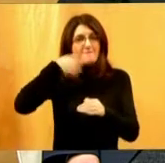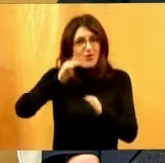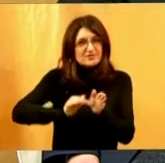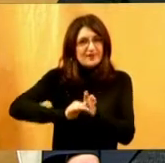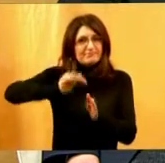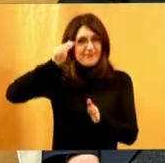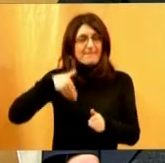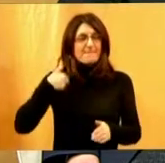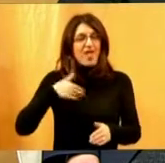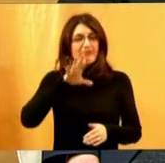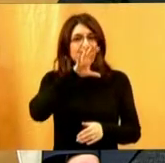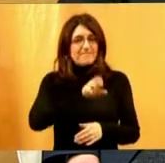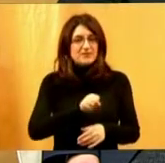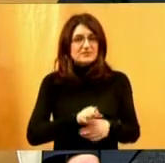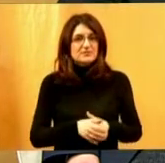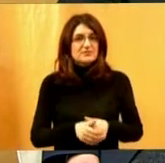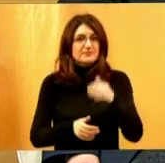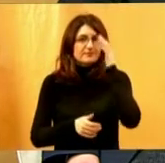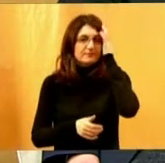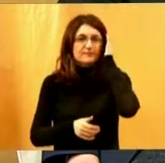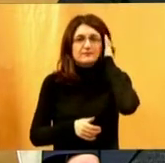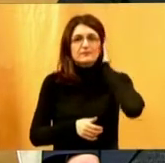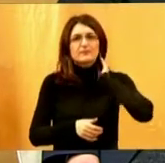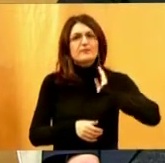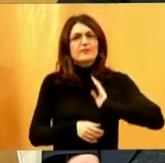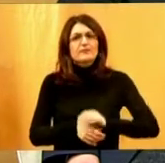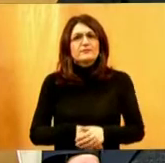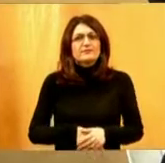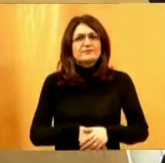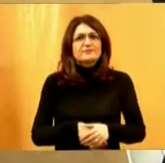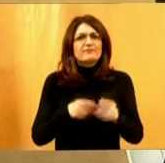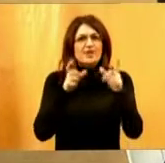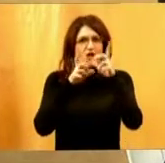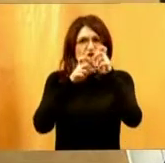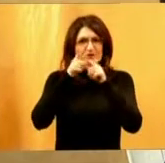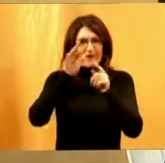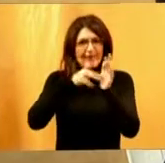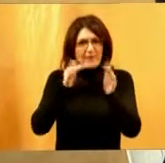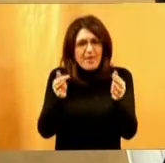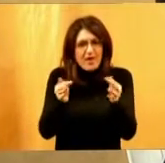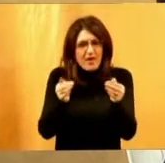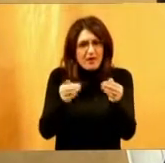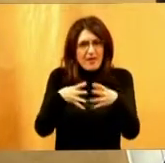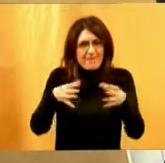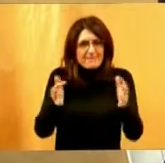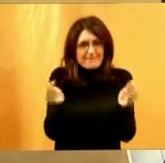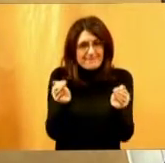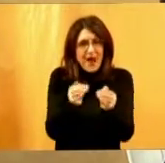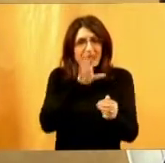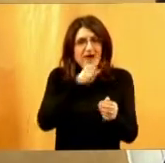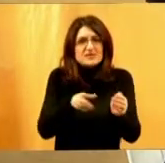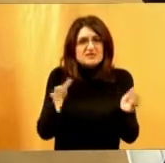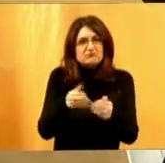I jedna je... Znači, štene se uzme, to uzme neki stručnjak, procjeni,